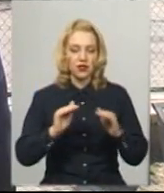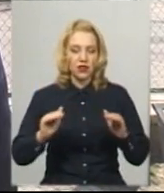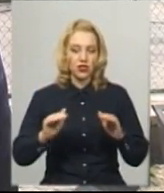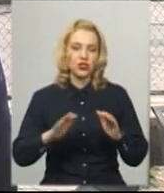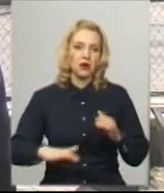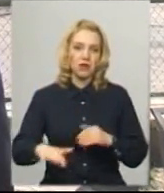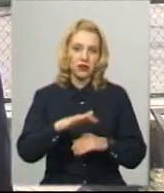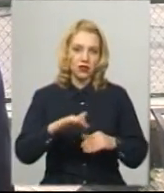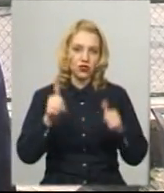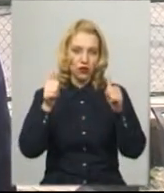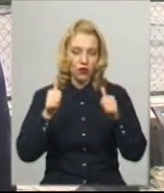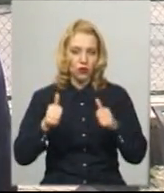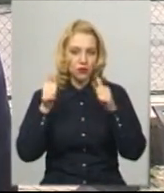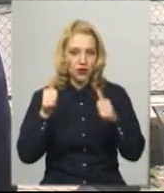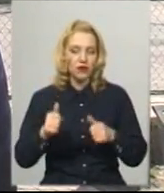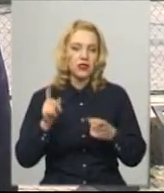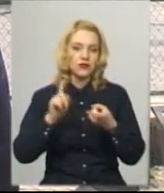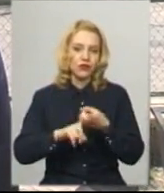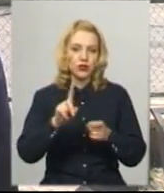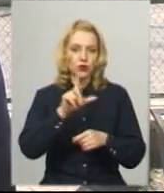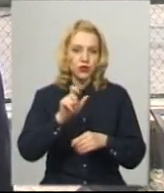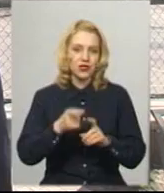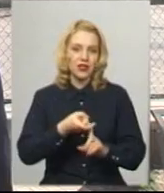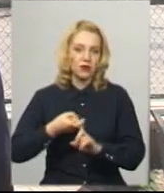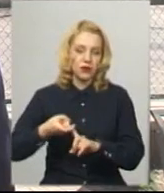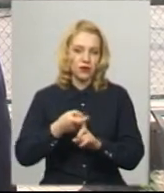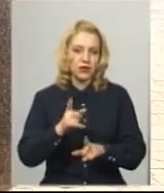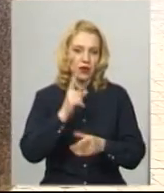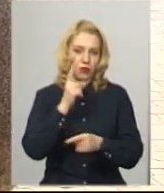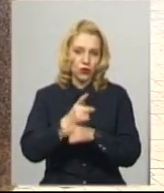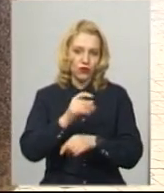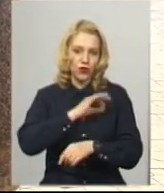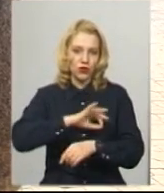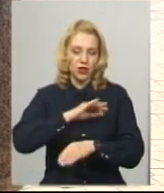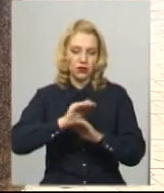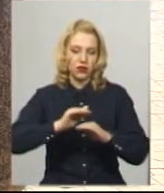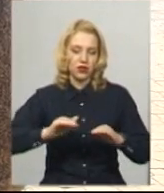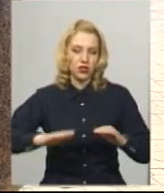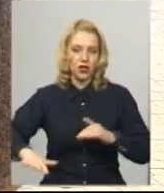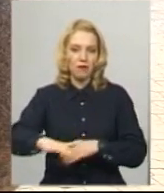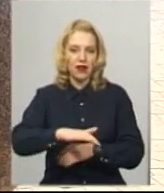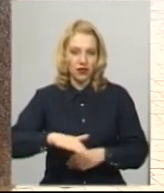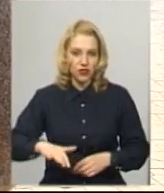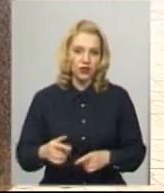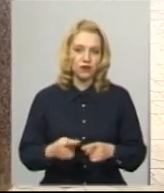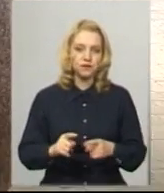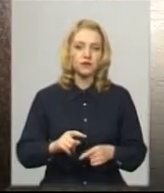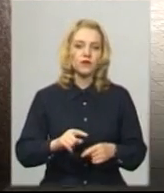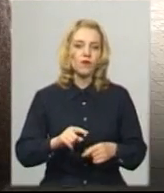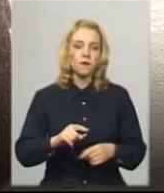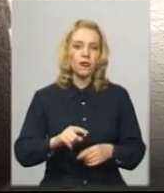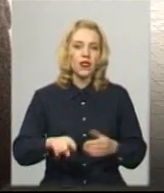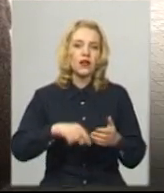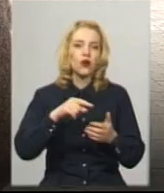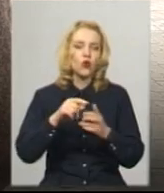де написано, що в зв'язку з епідемією заборонено використання дитячих майданчиків. Комунальними підприємствами закриваються